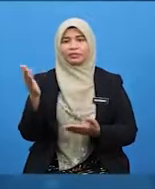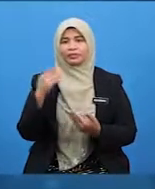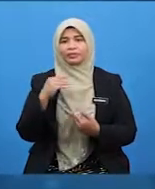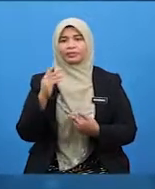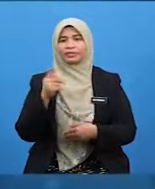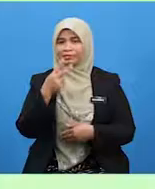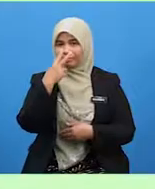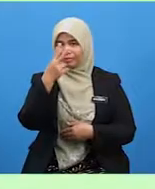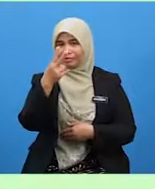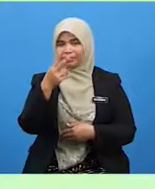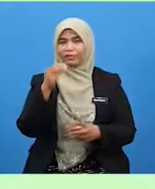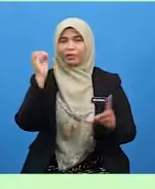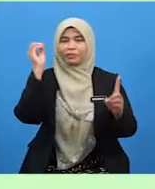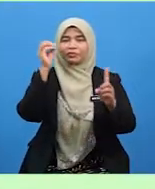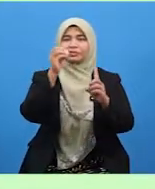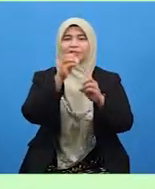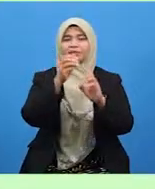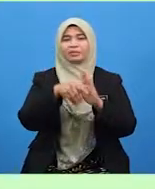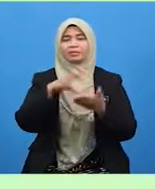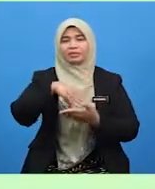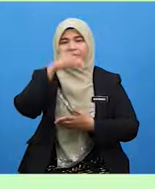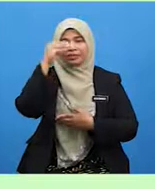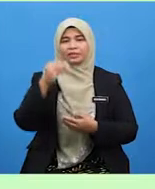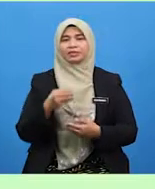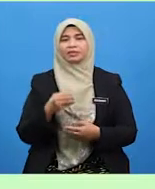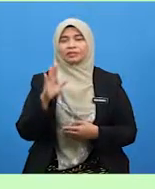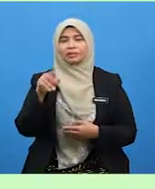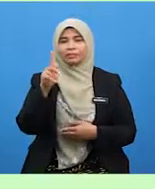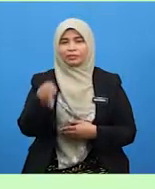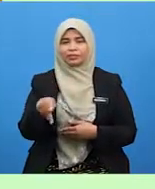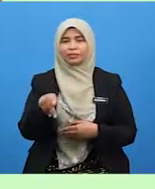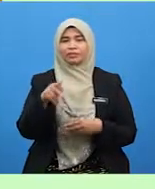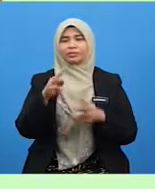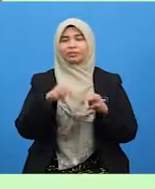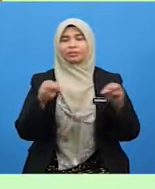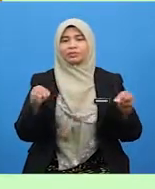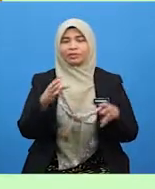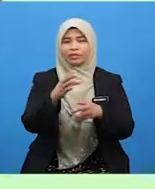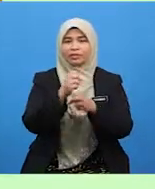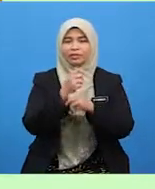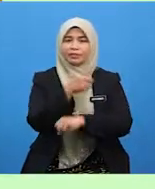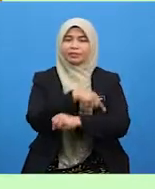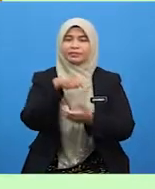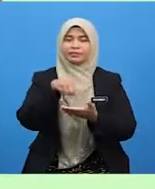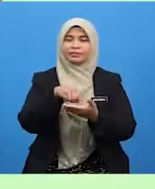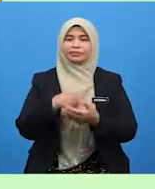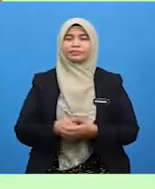kita semak Objektif pembelajaran Yang perlu murid-murid dapat Pada hari ini